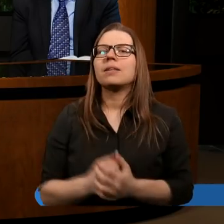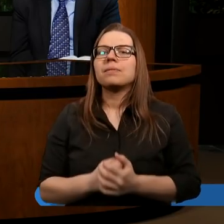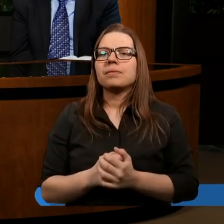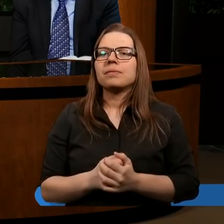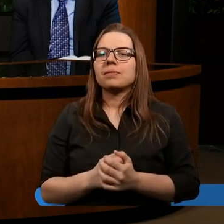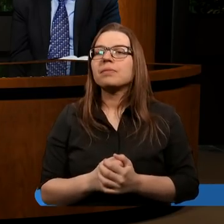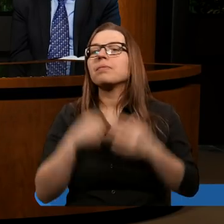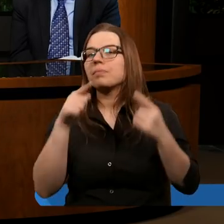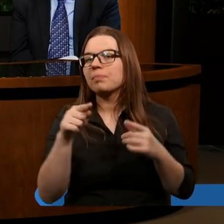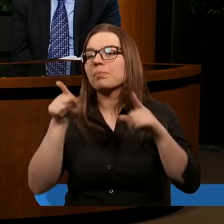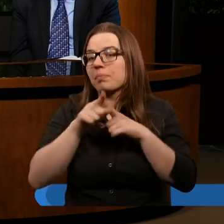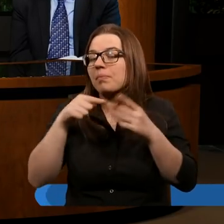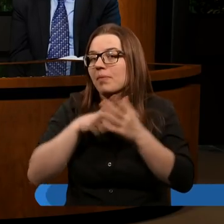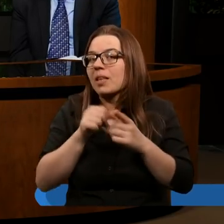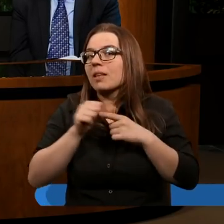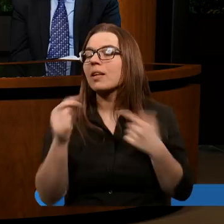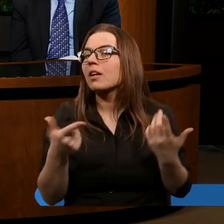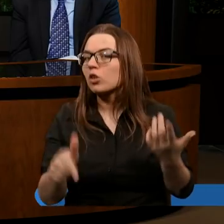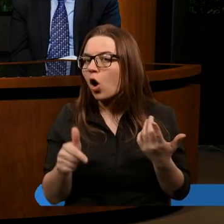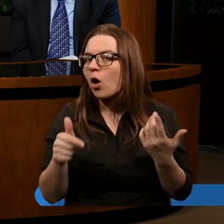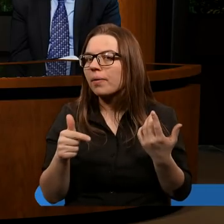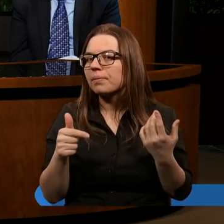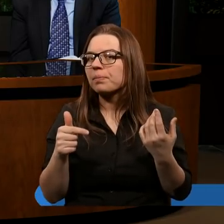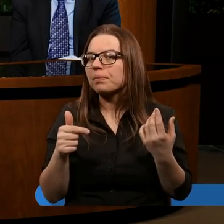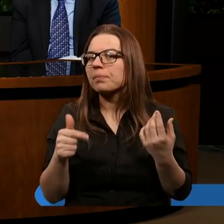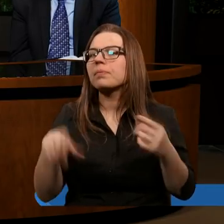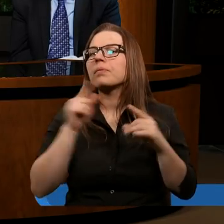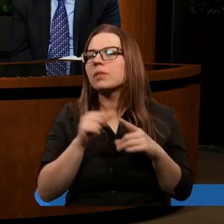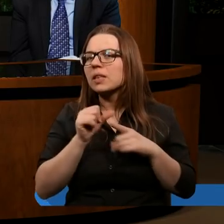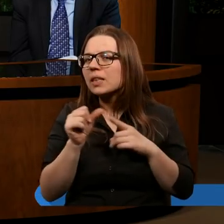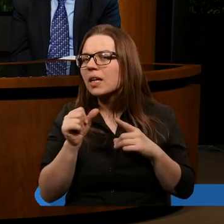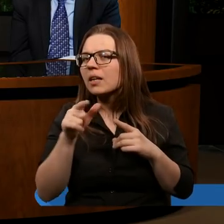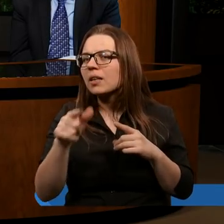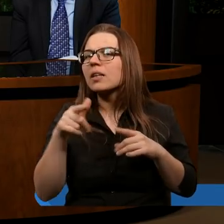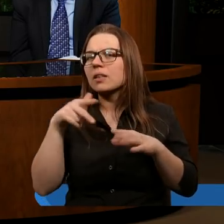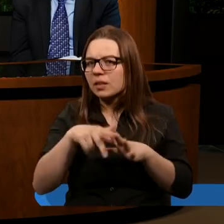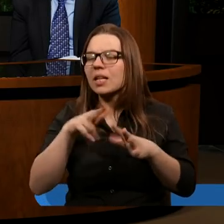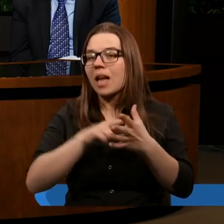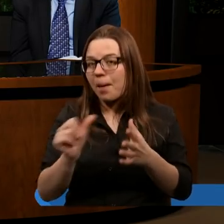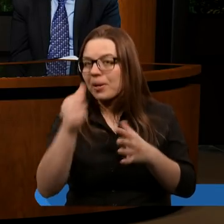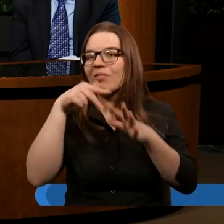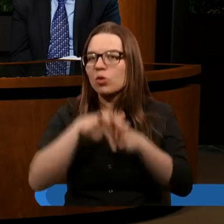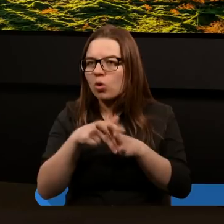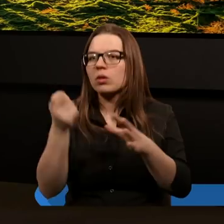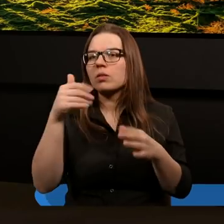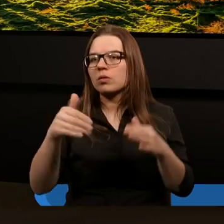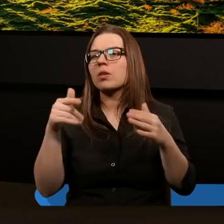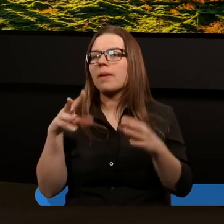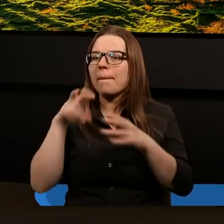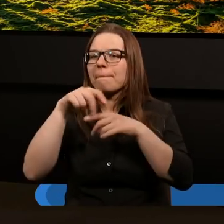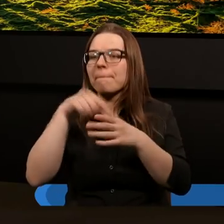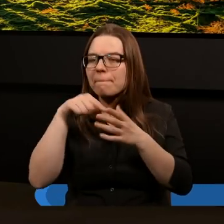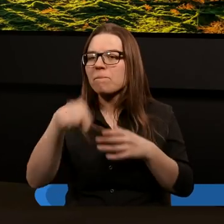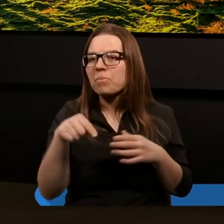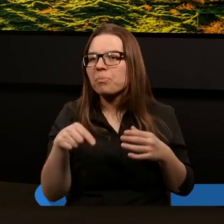Dla mnie też ważne jest to, że jeździec na pierwszym koniu, możemy mówić, że to